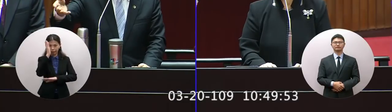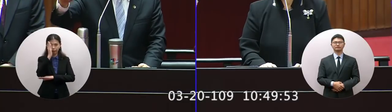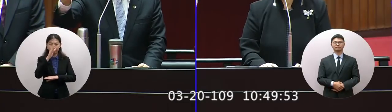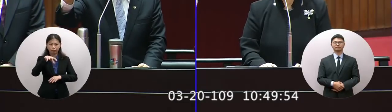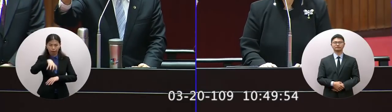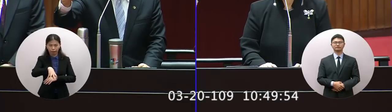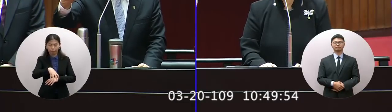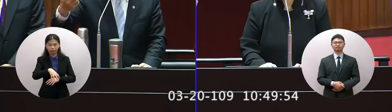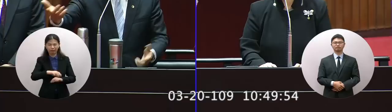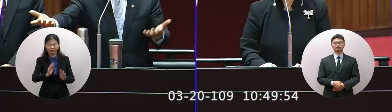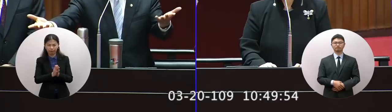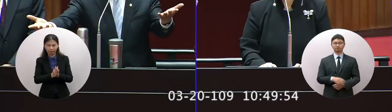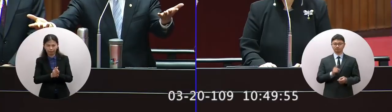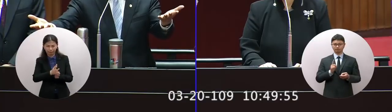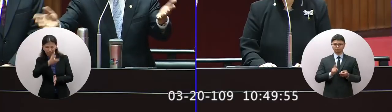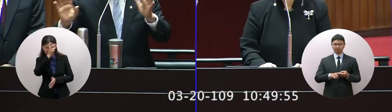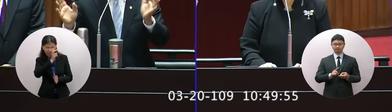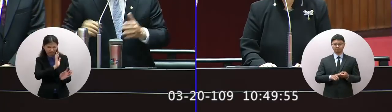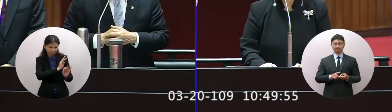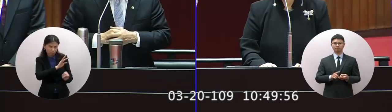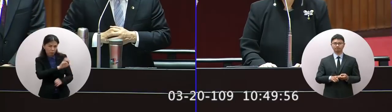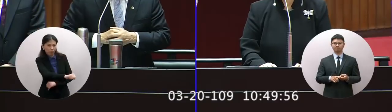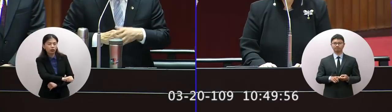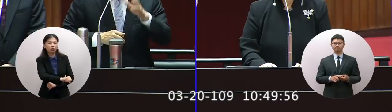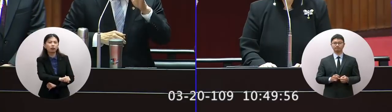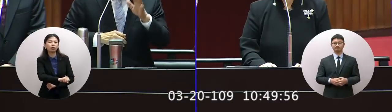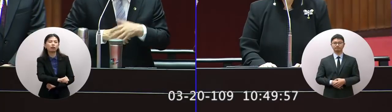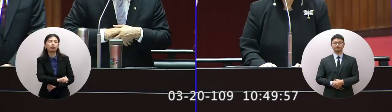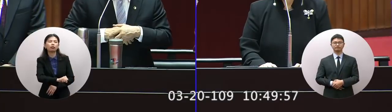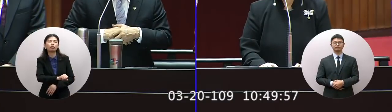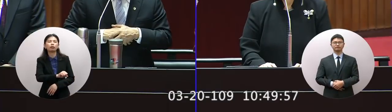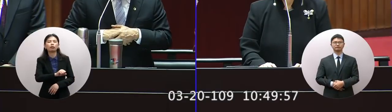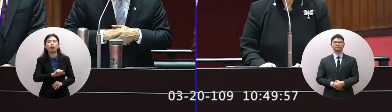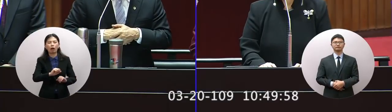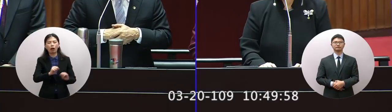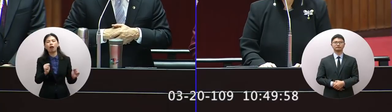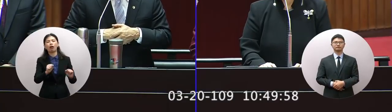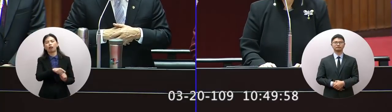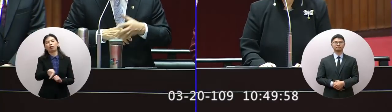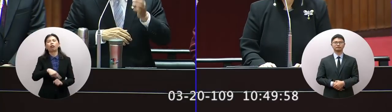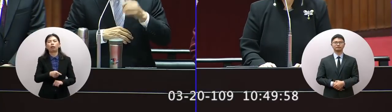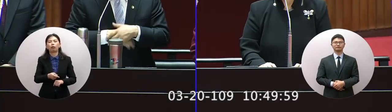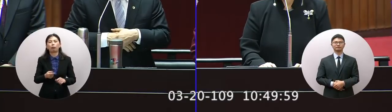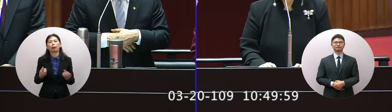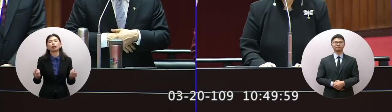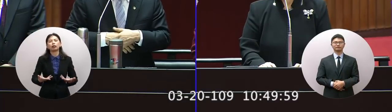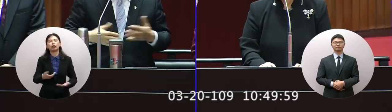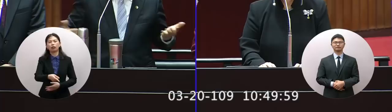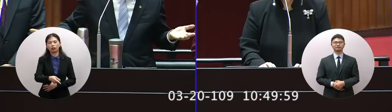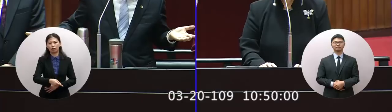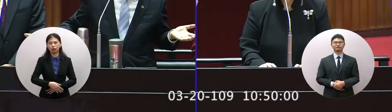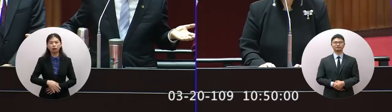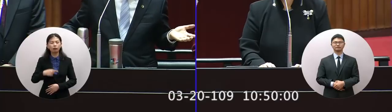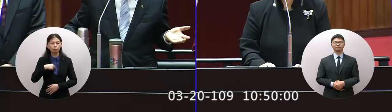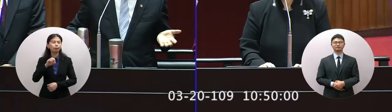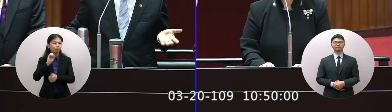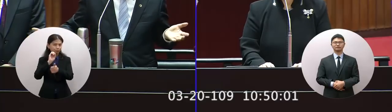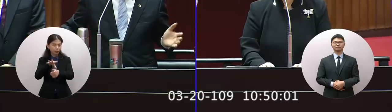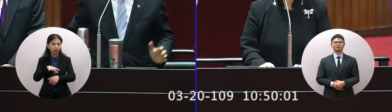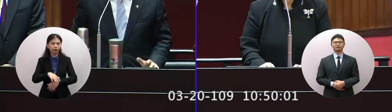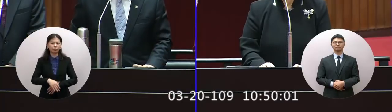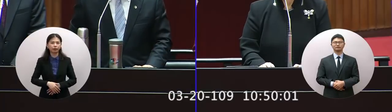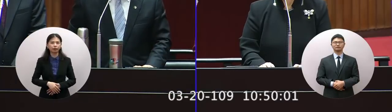現查大家看沒有事情所以我這次讓委員知道我們的